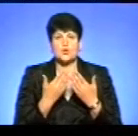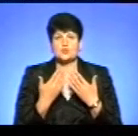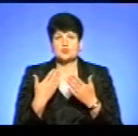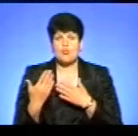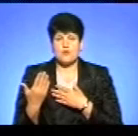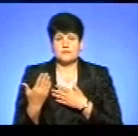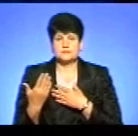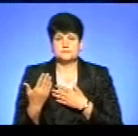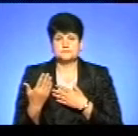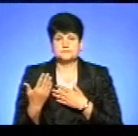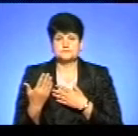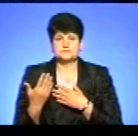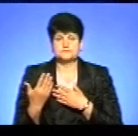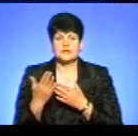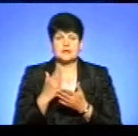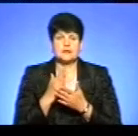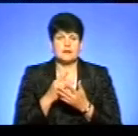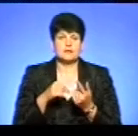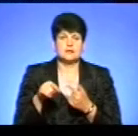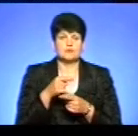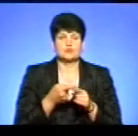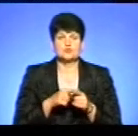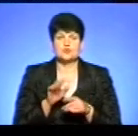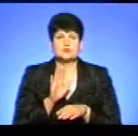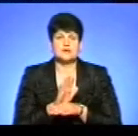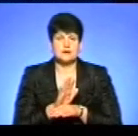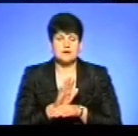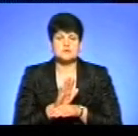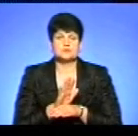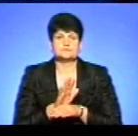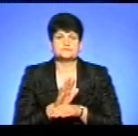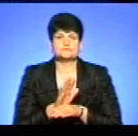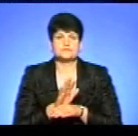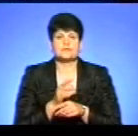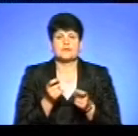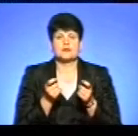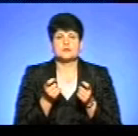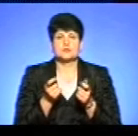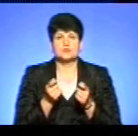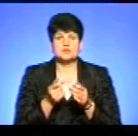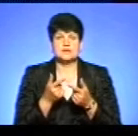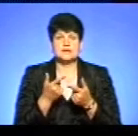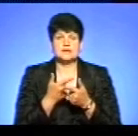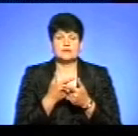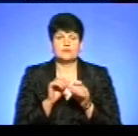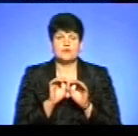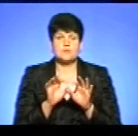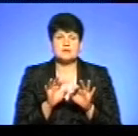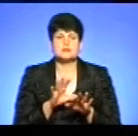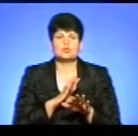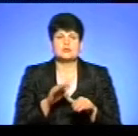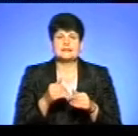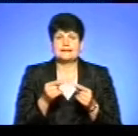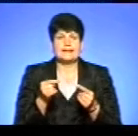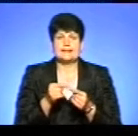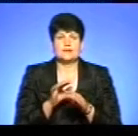точаться навколо цього наказу. Десь трошки інформація була дана не